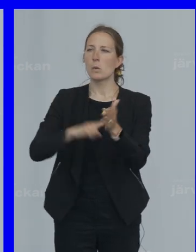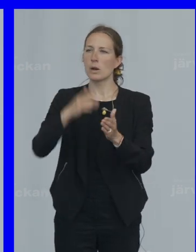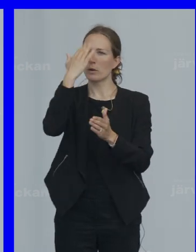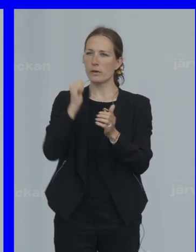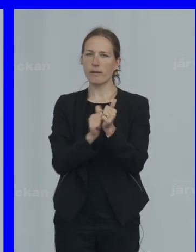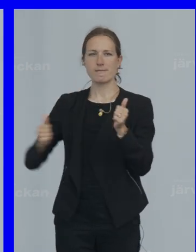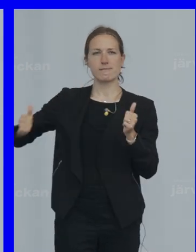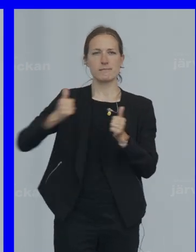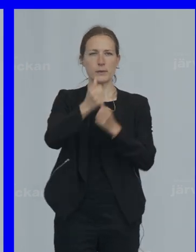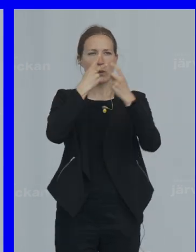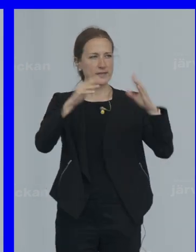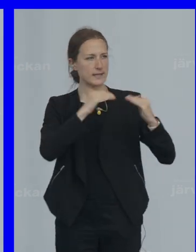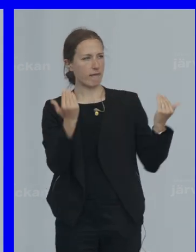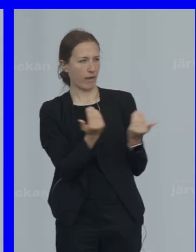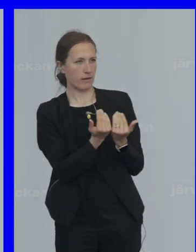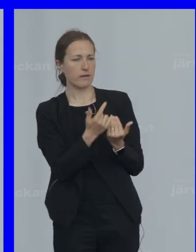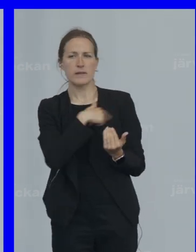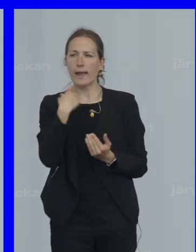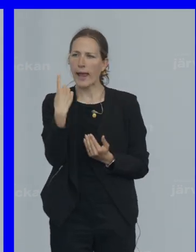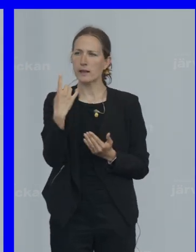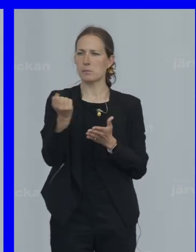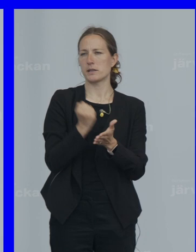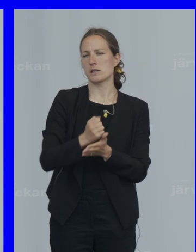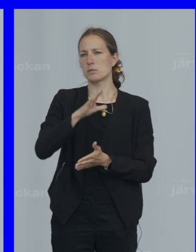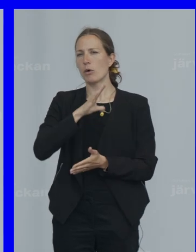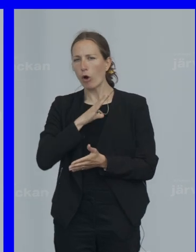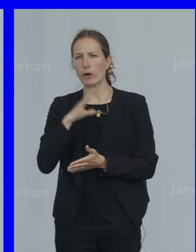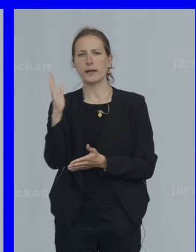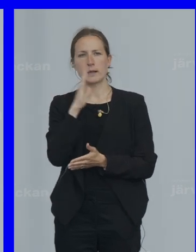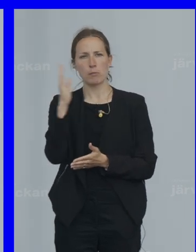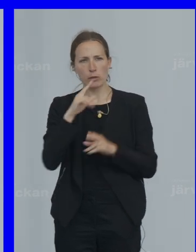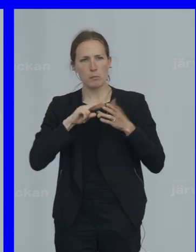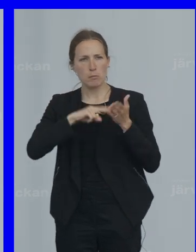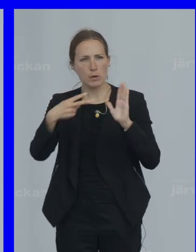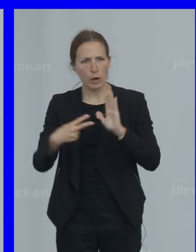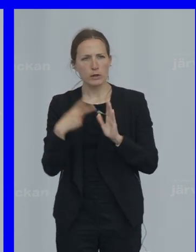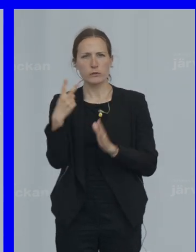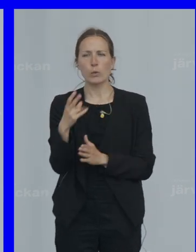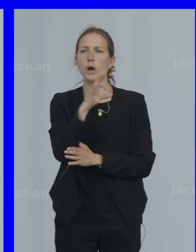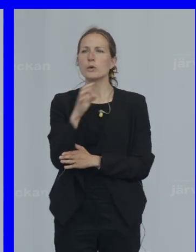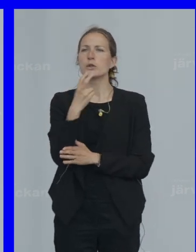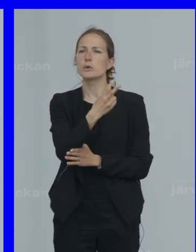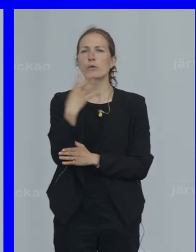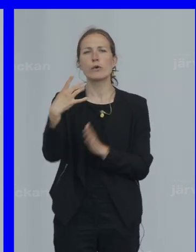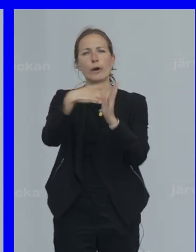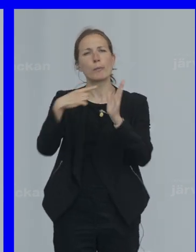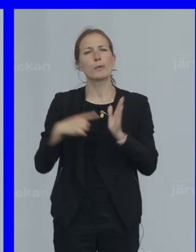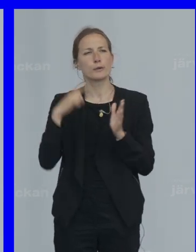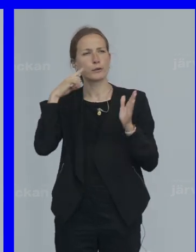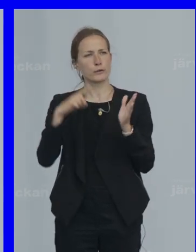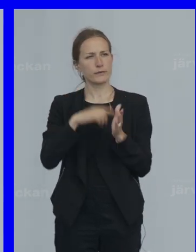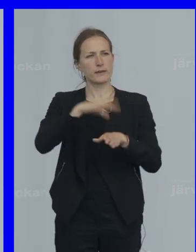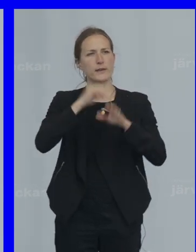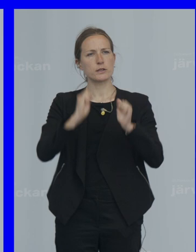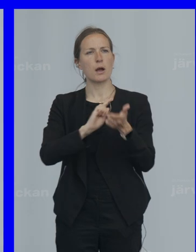resten av världen Vi är det enda parti Som har en klimatfärdplan 224 punkter För att Sverige Ska bli fossilfritt